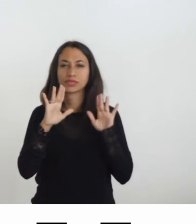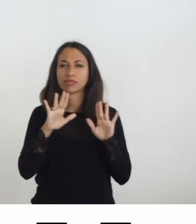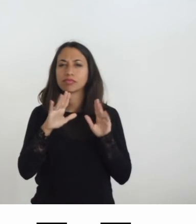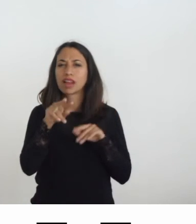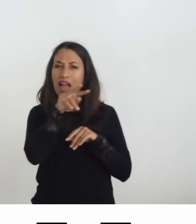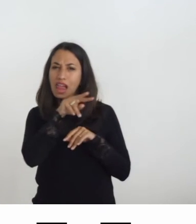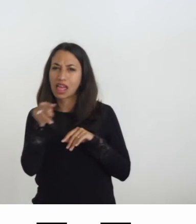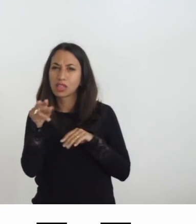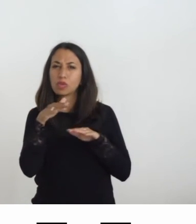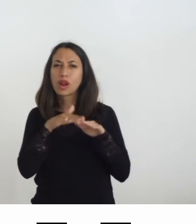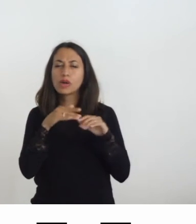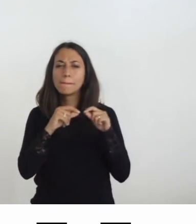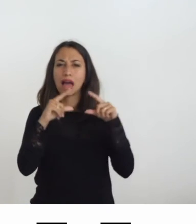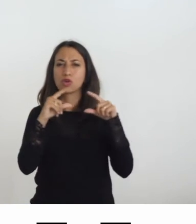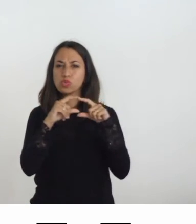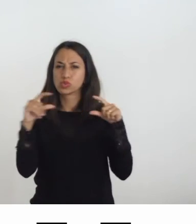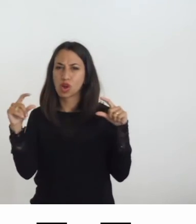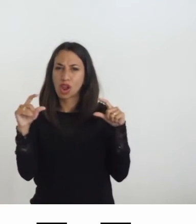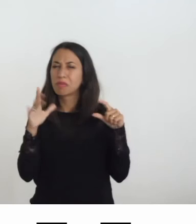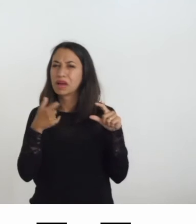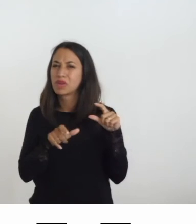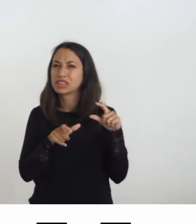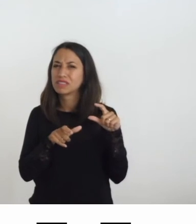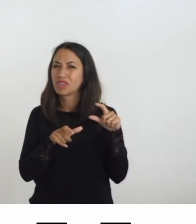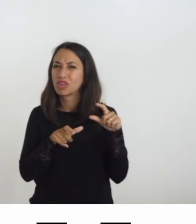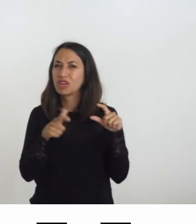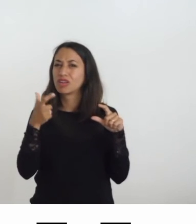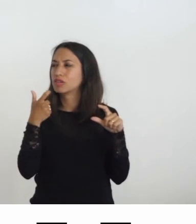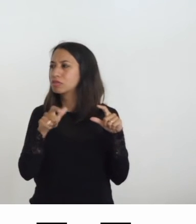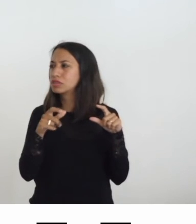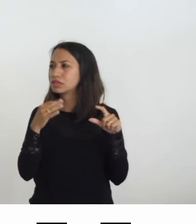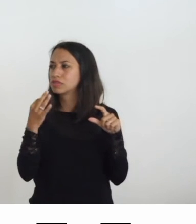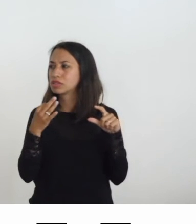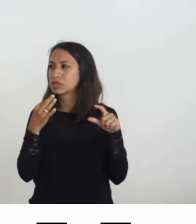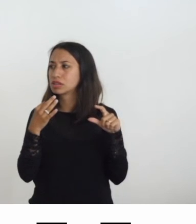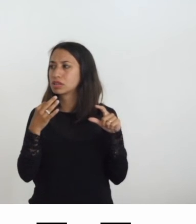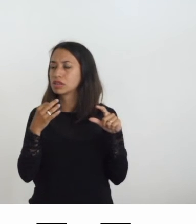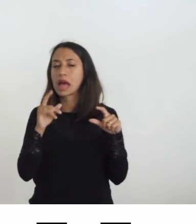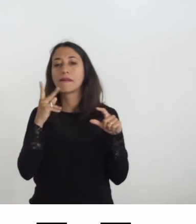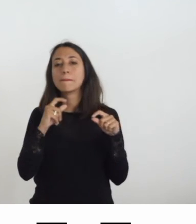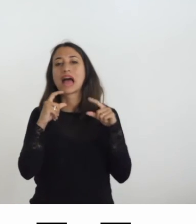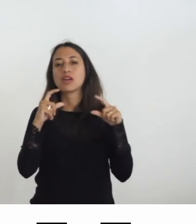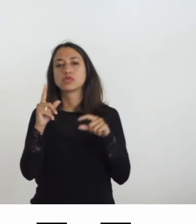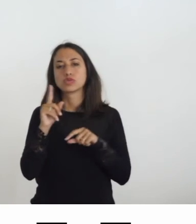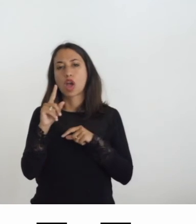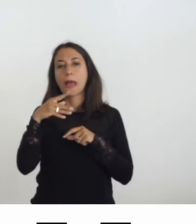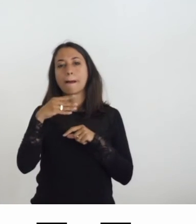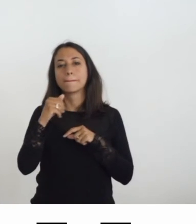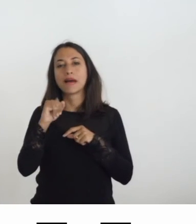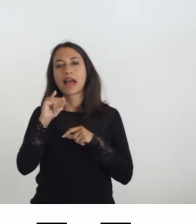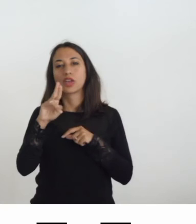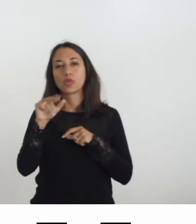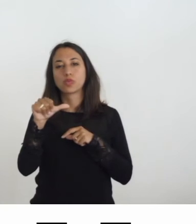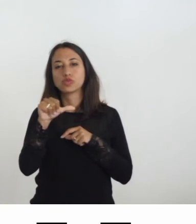e mi chiedevo come mai perché invece da questo punto di vista ho ricevuto spesso maiuscoletto il discorso sulla leggibilità il carattere